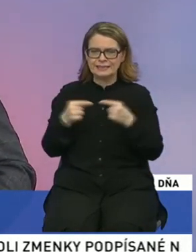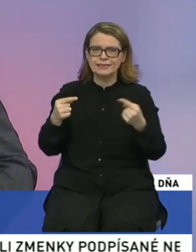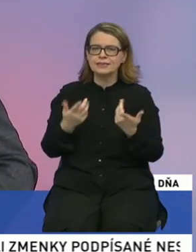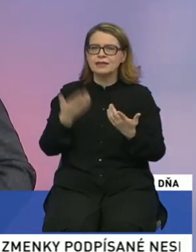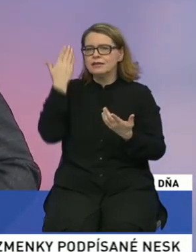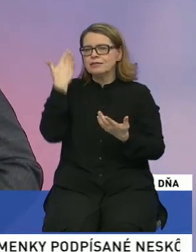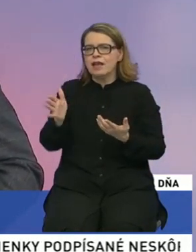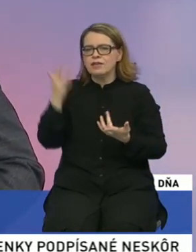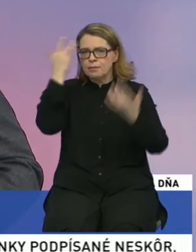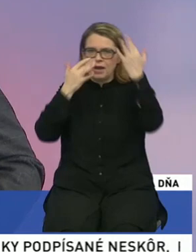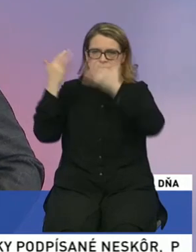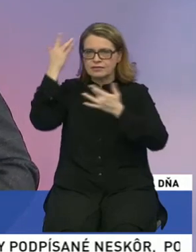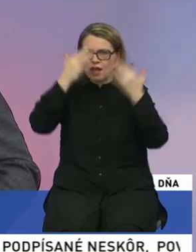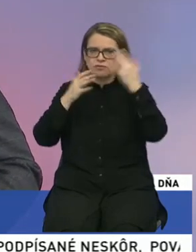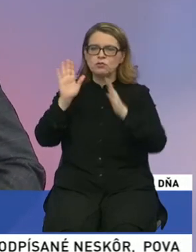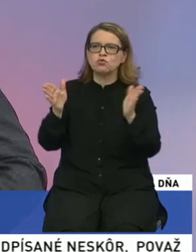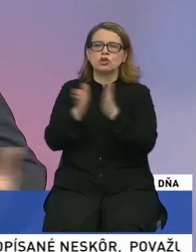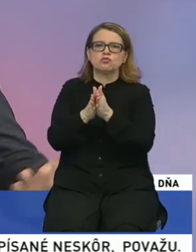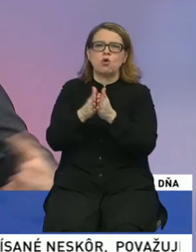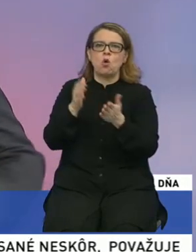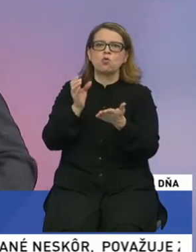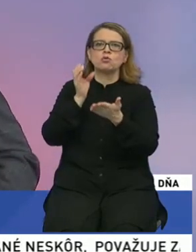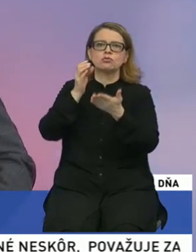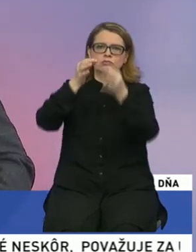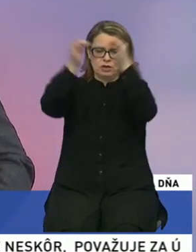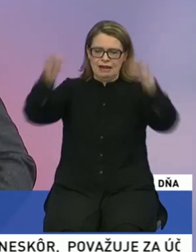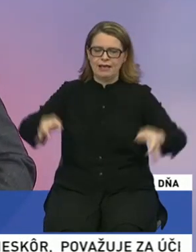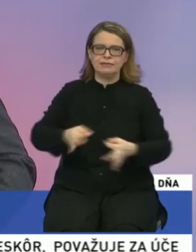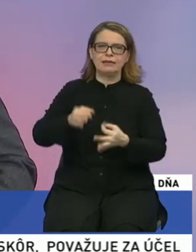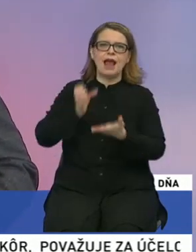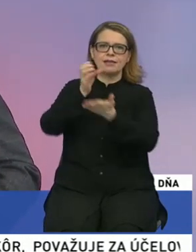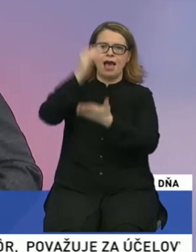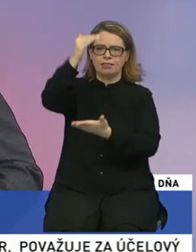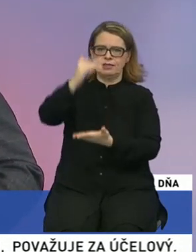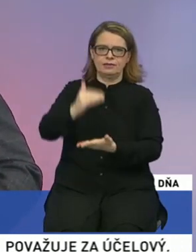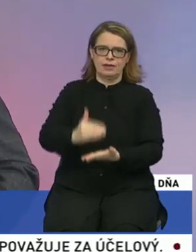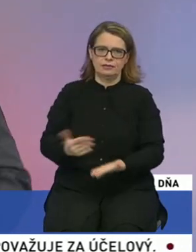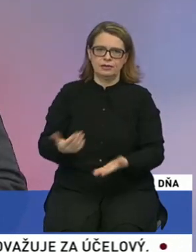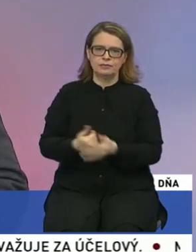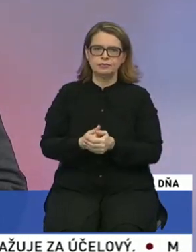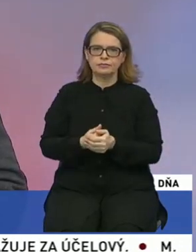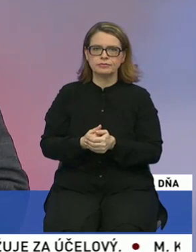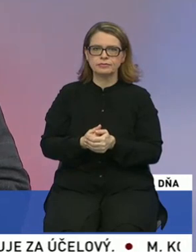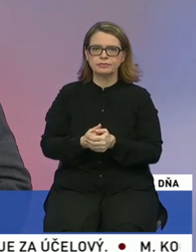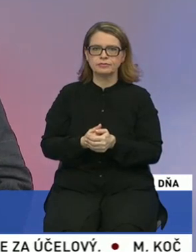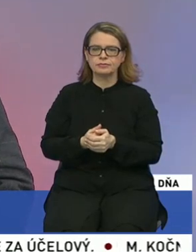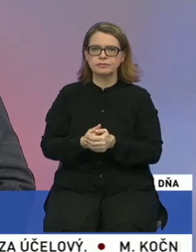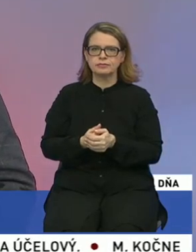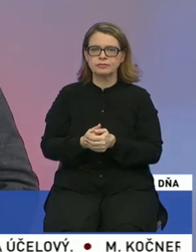jednoducho nevedeli si predstaviť, že budú na jednej kandidátke s tými, ktorými boli predtým spoločne v SMK.